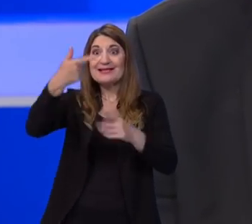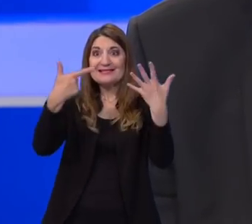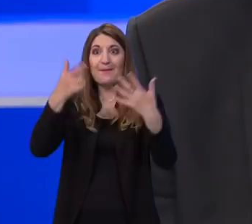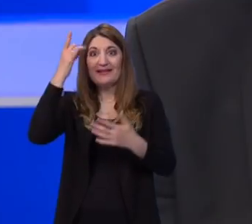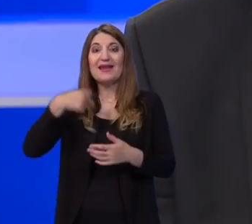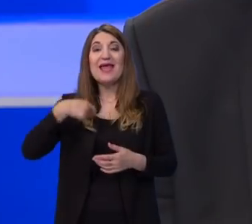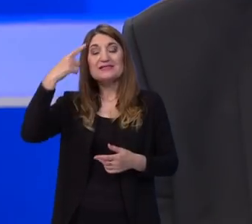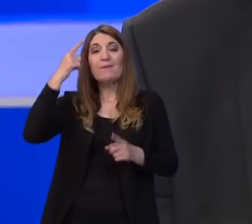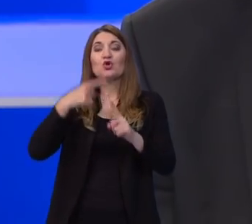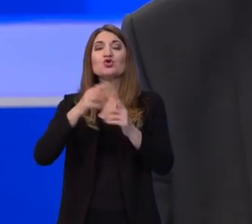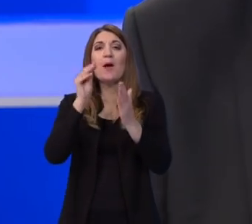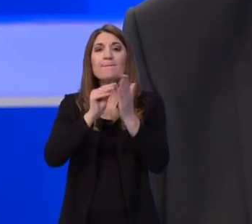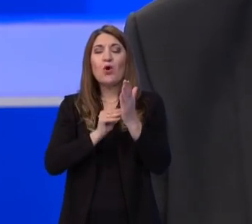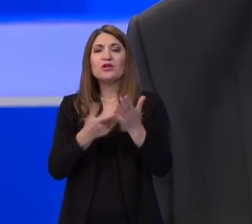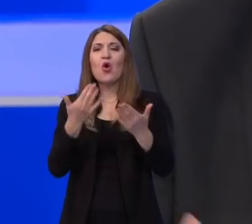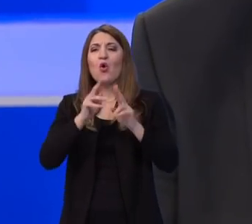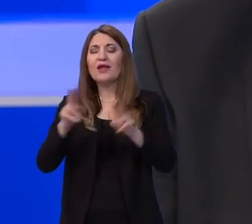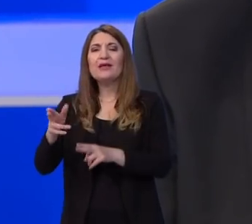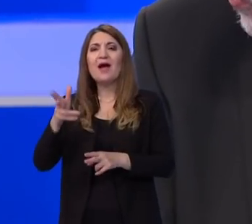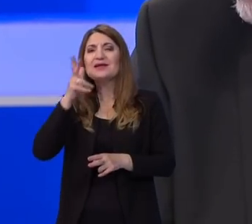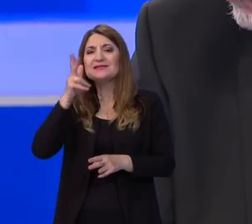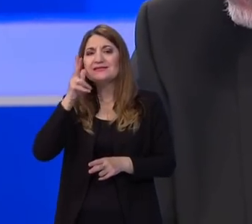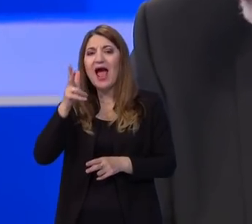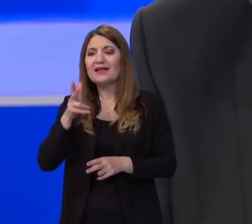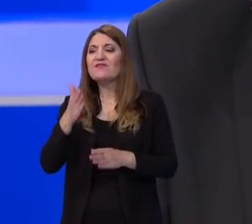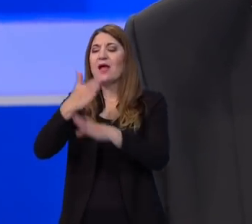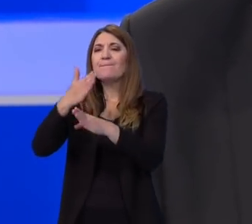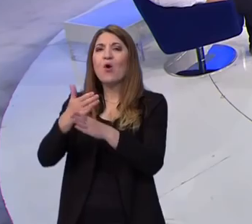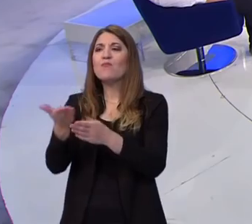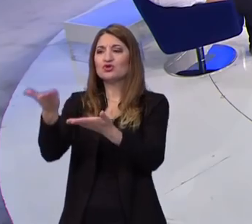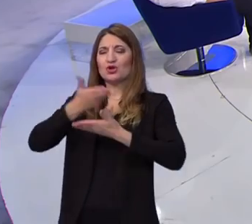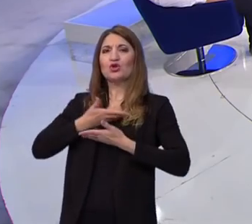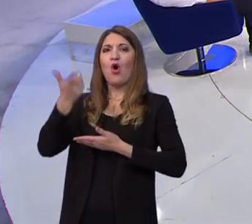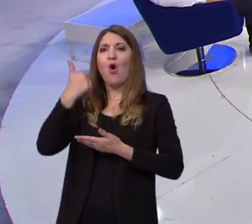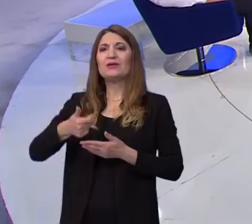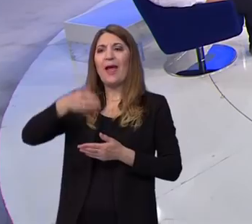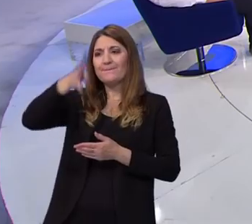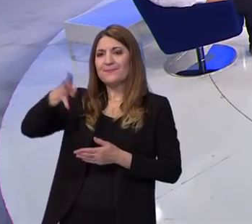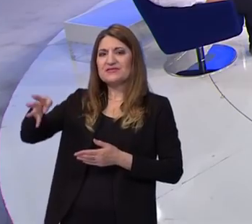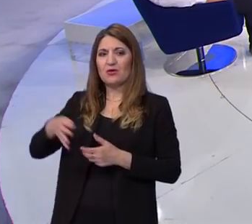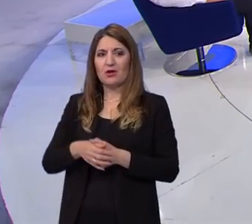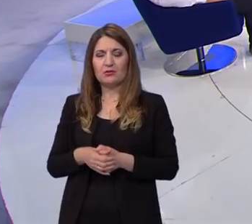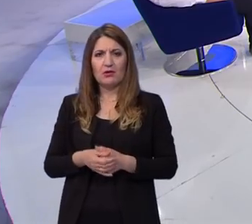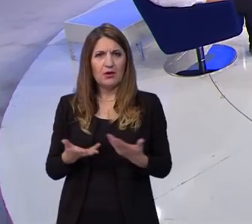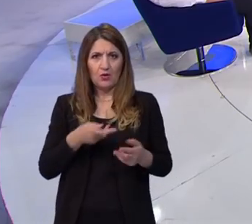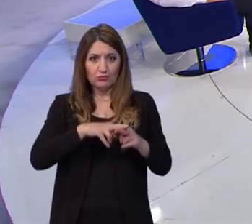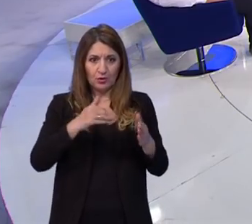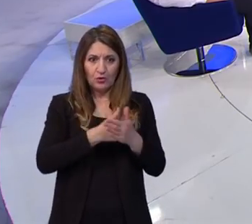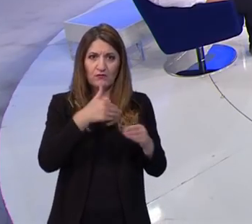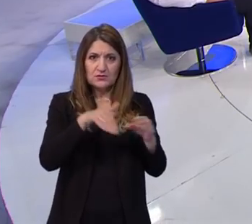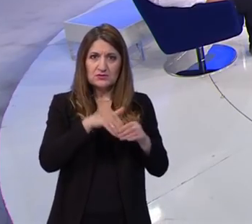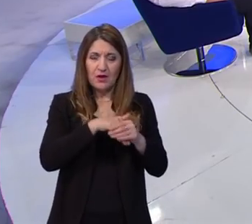podatke koliko je zahtjeva za psiholozima ukupno u sustavu. Što će biti nova zapošljavanja ili?